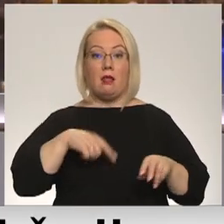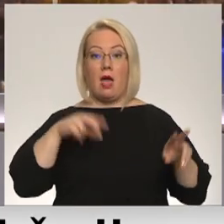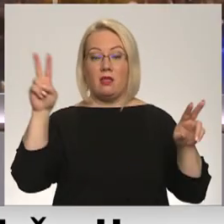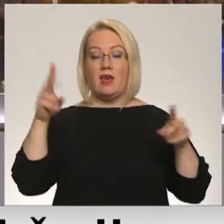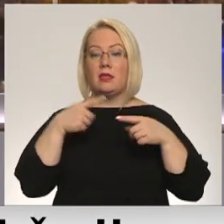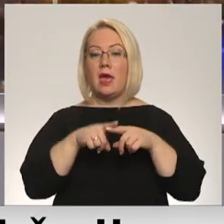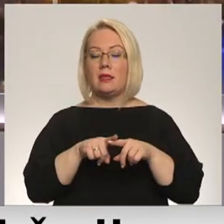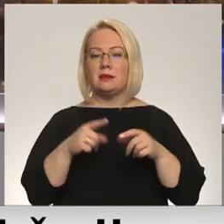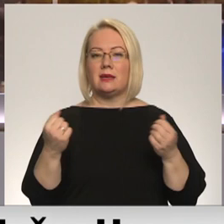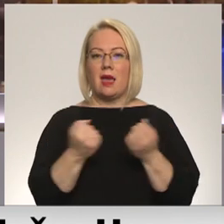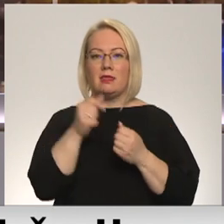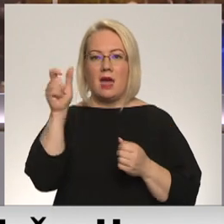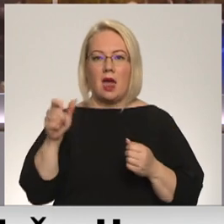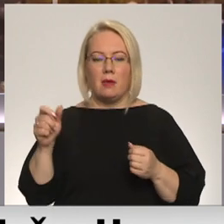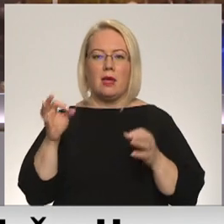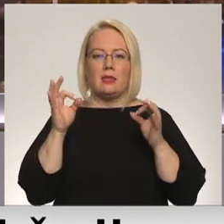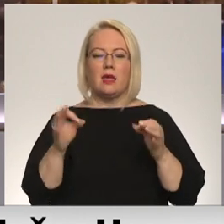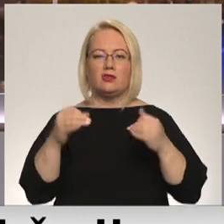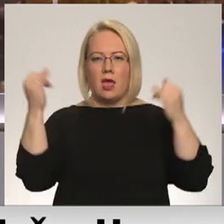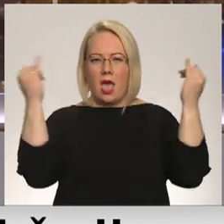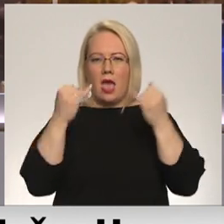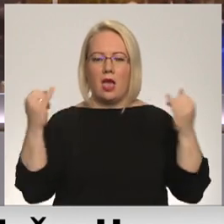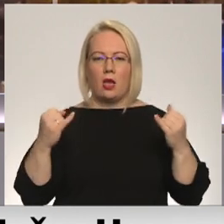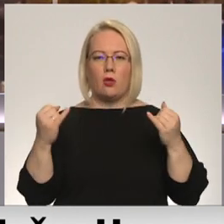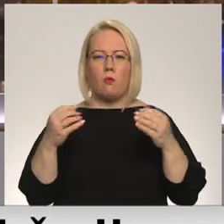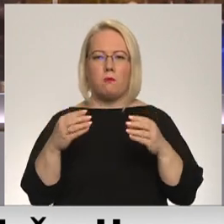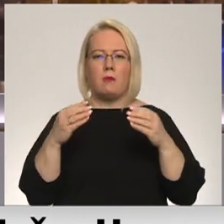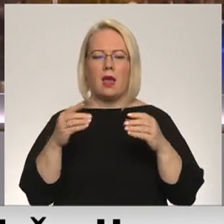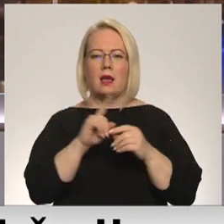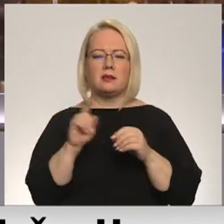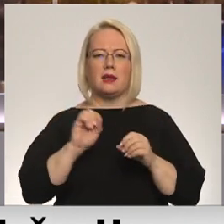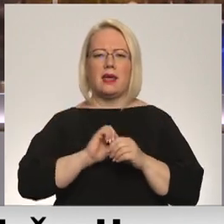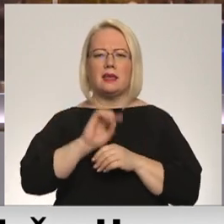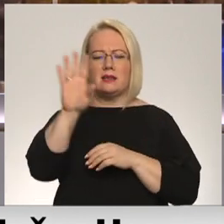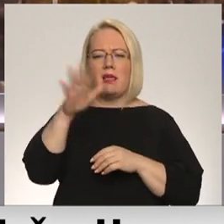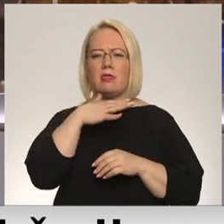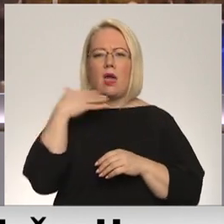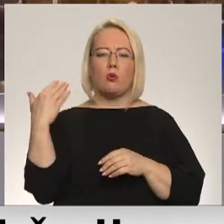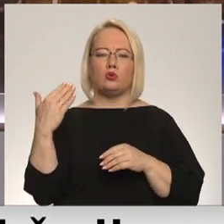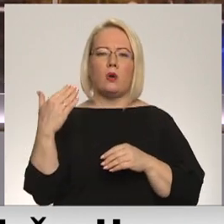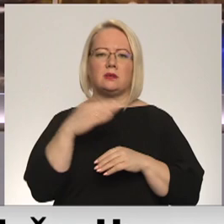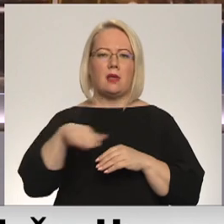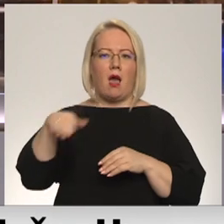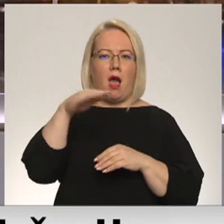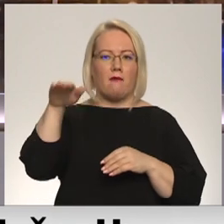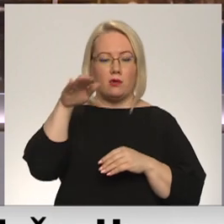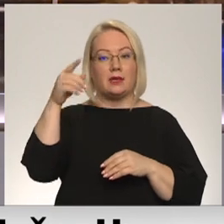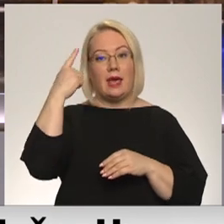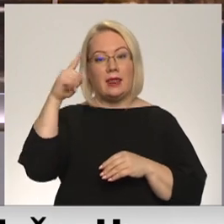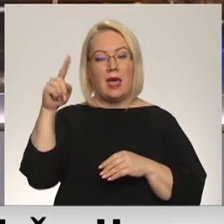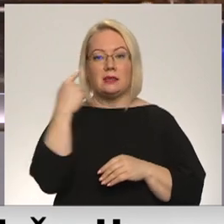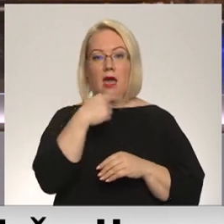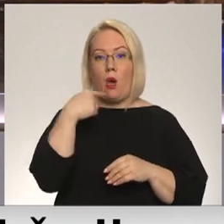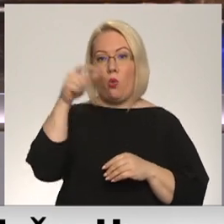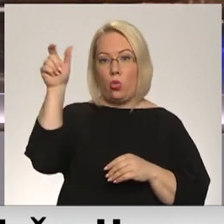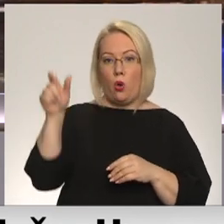personālsīgi diena aplaista egļu biezokni, veido neparastu instalāciju vairāko stāvos. Idejas autori, mākslinieki Katrīne